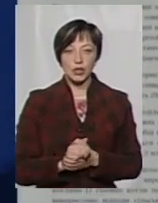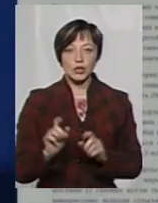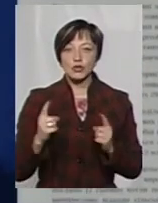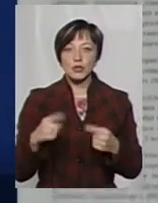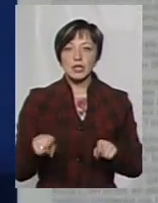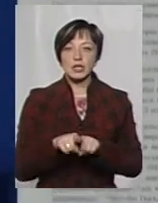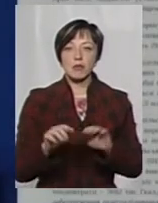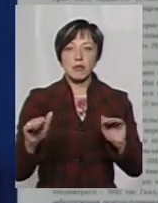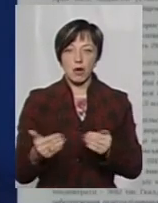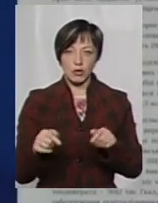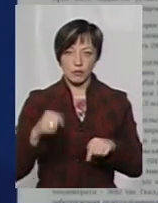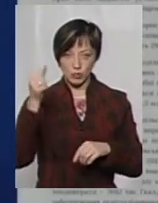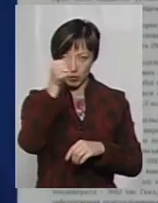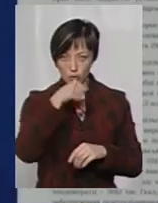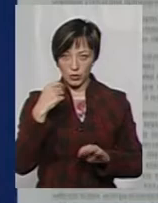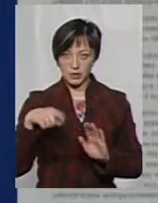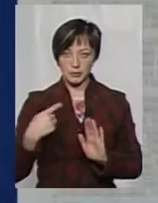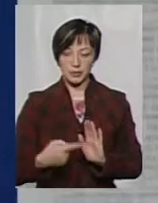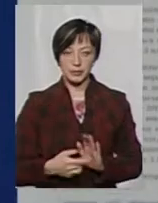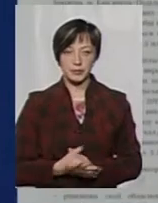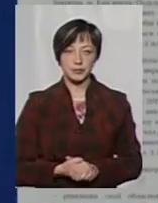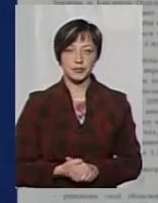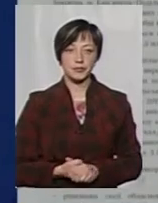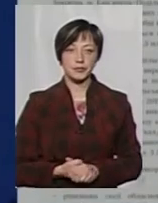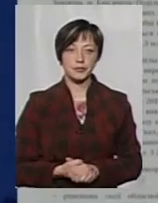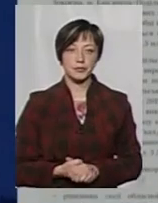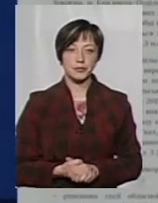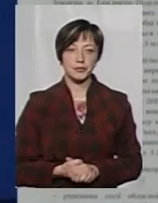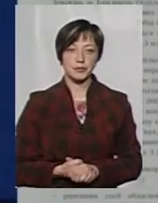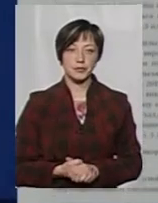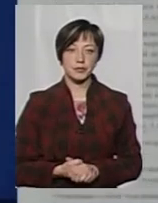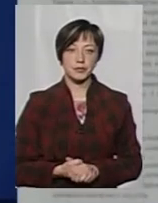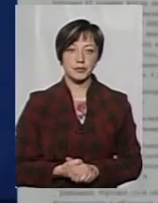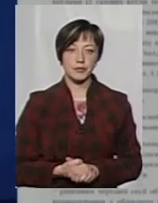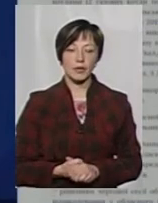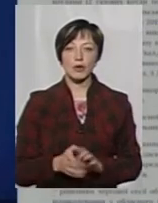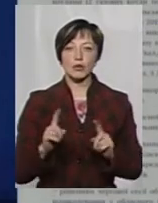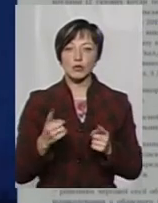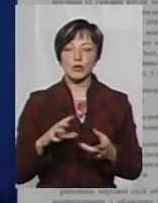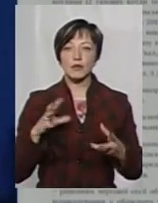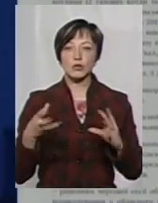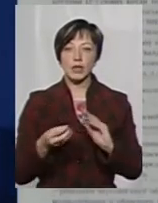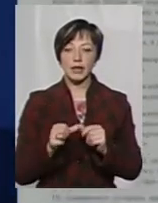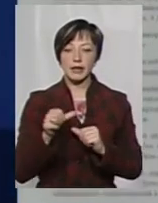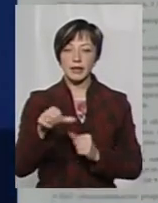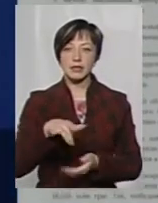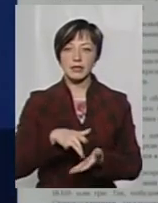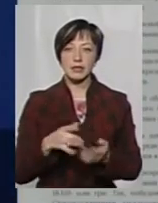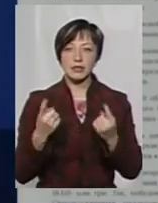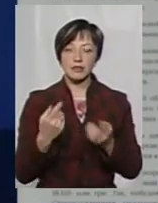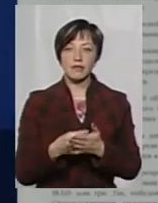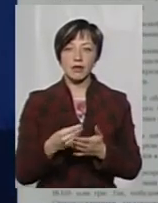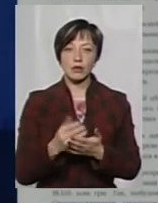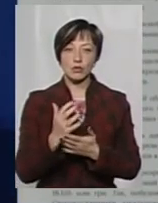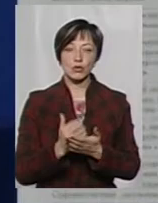не стільки менше цього року? Ну, моя точка зору, чому не стільки, тому що в результаті децентралізації значний фінансовий